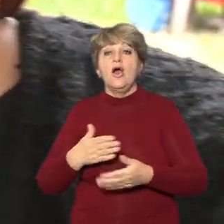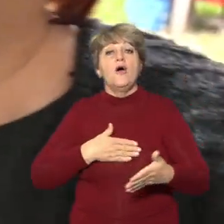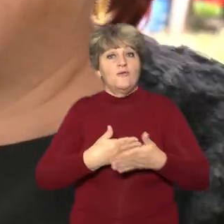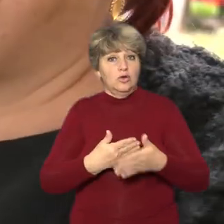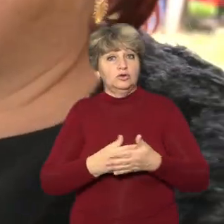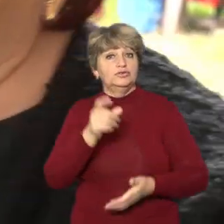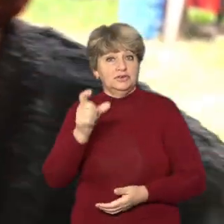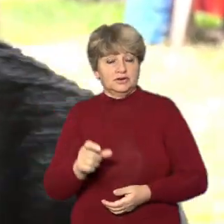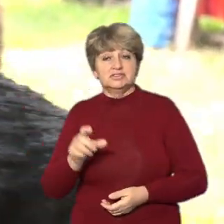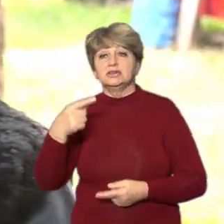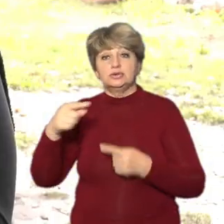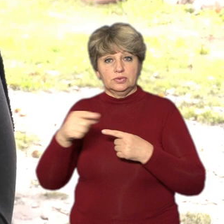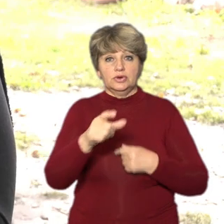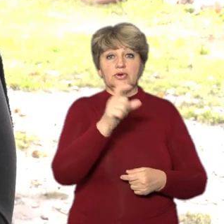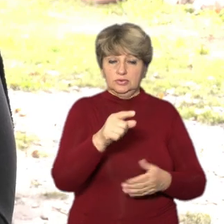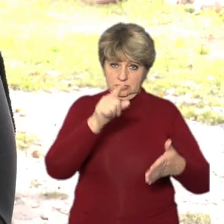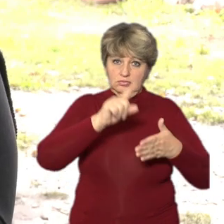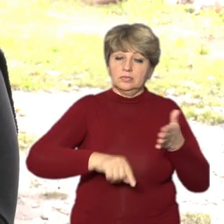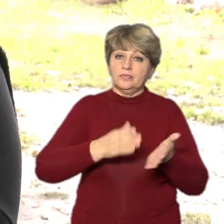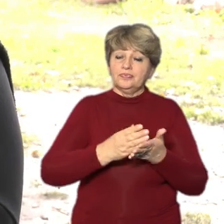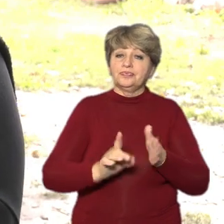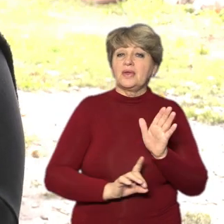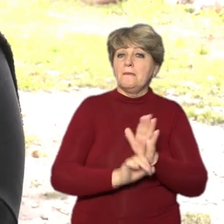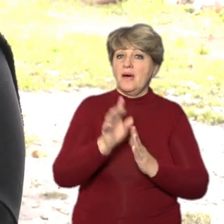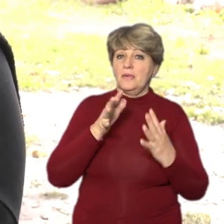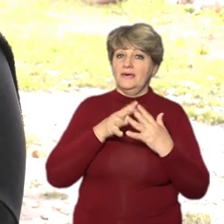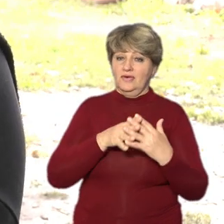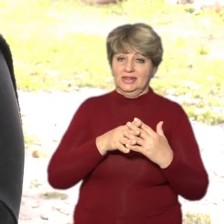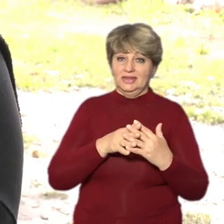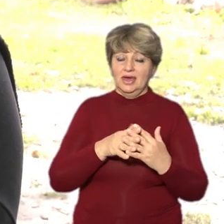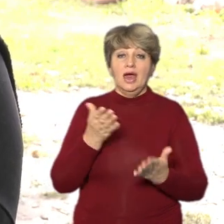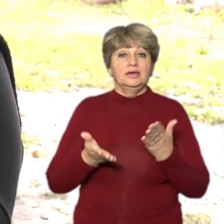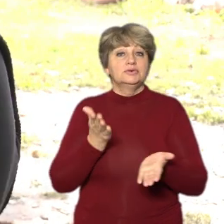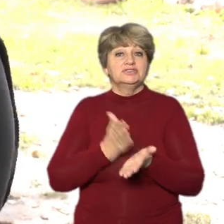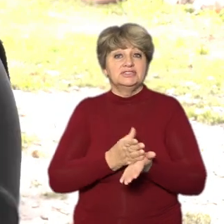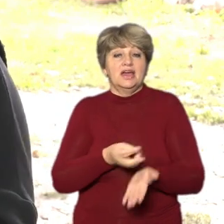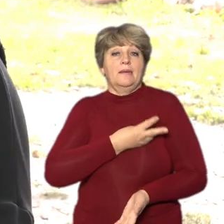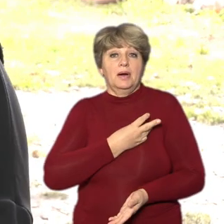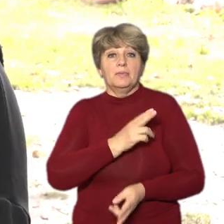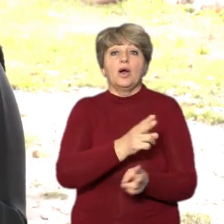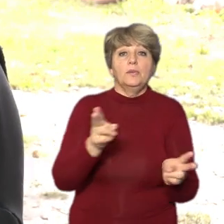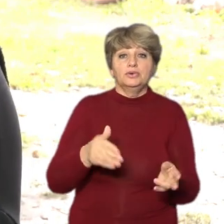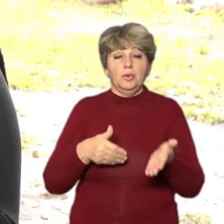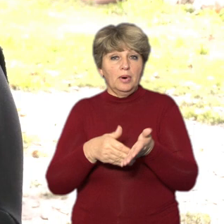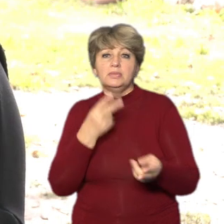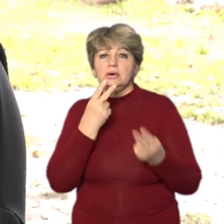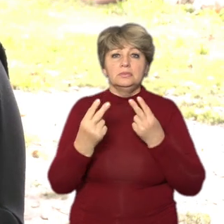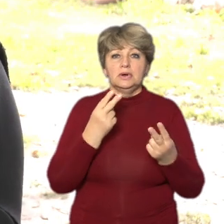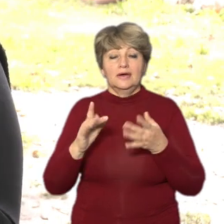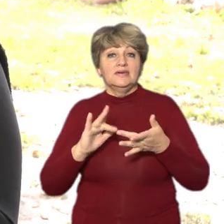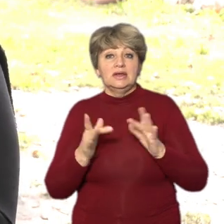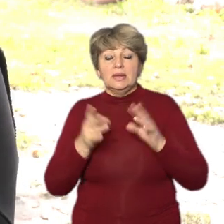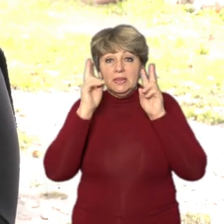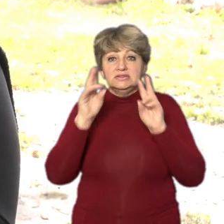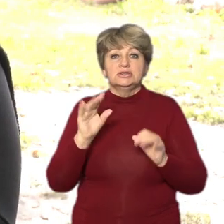розповідає жителька села Людмила Козюра. От з перших днів війни, якщо є бажання комусь допомогти десь там дивися в інтернеті і не знаєш по